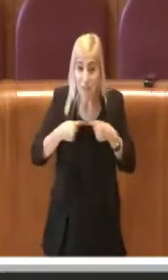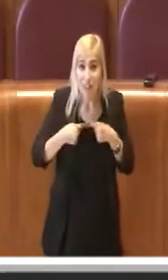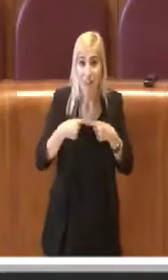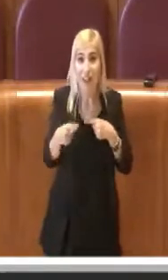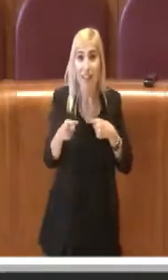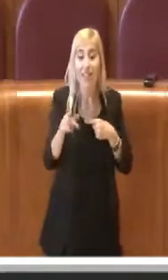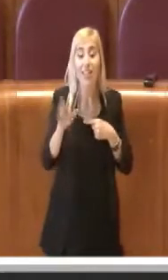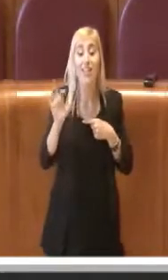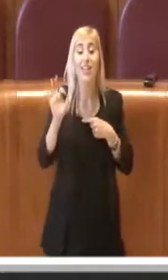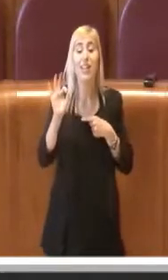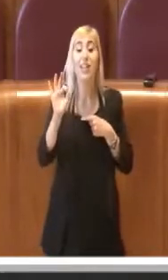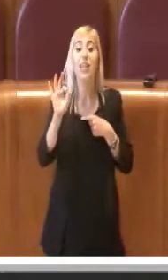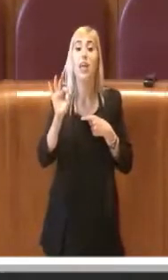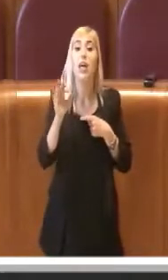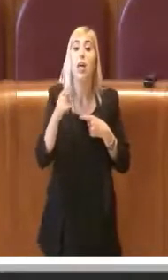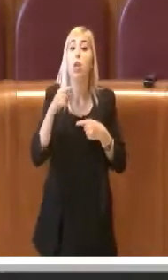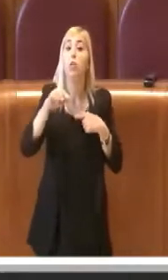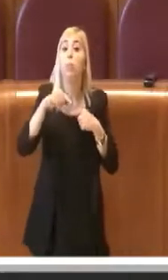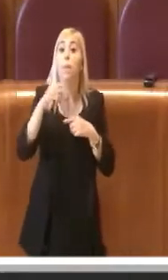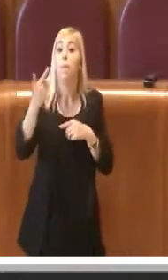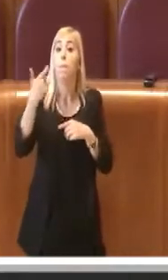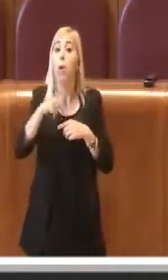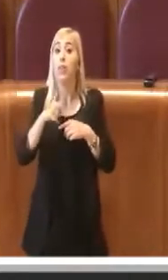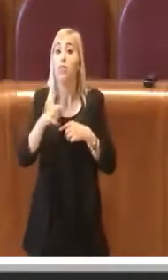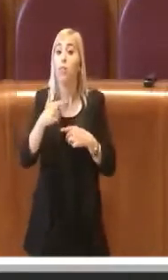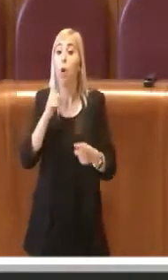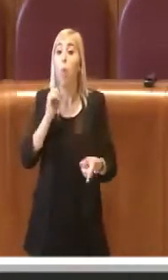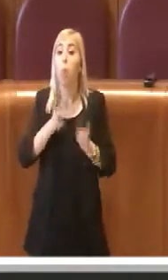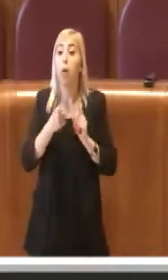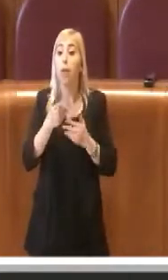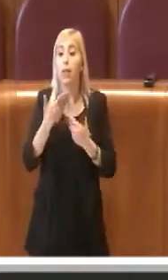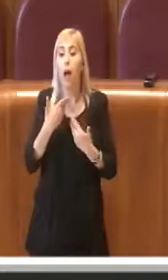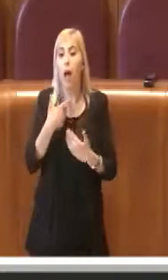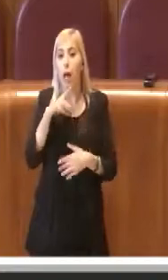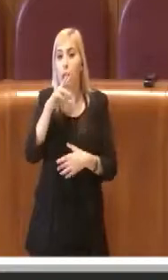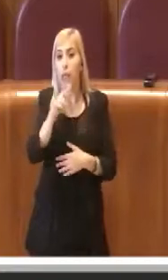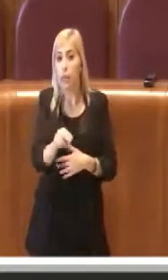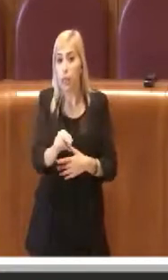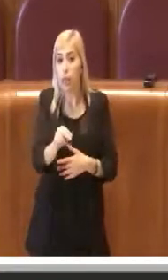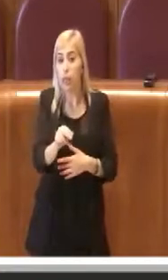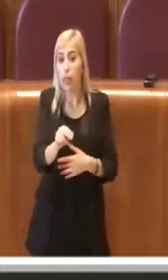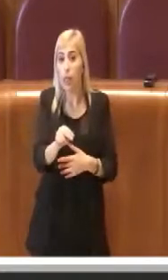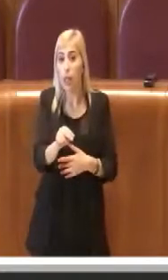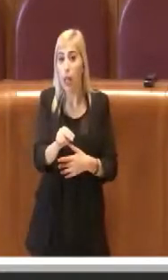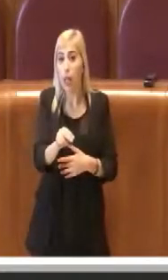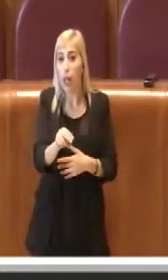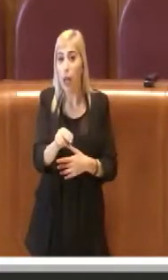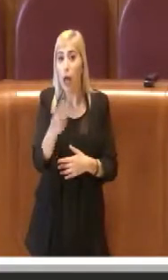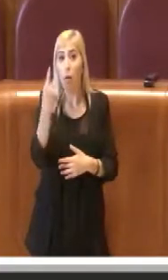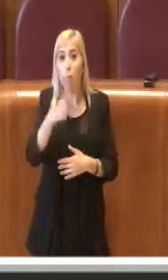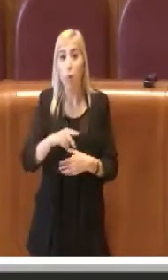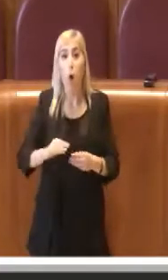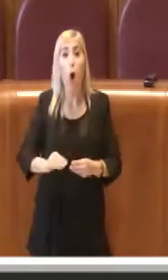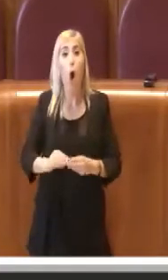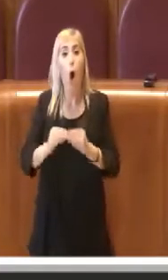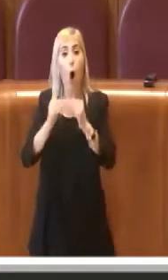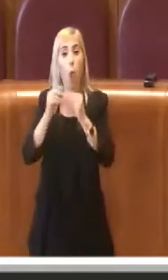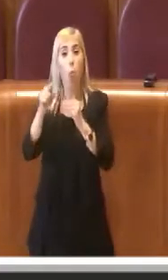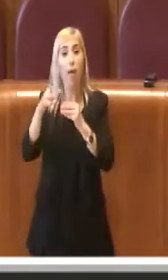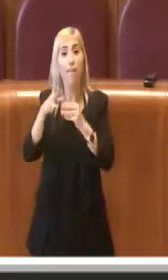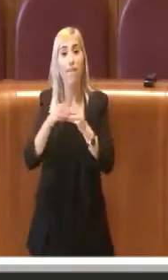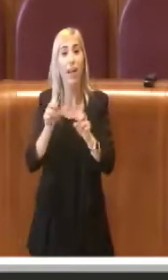Altrimenti secondo me sarebbe politicamente più onesto dire che non si vuole più che queste opere vengano fatte dai